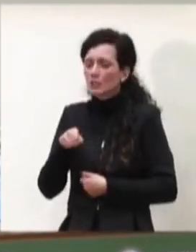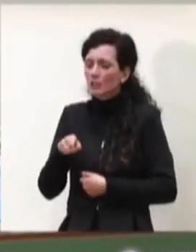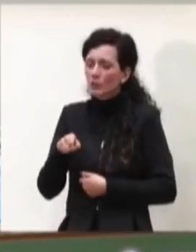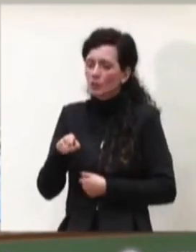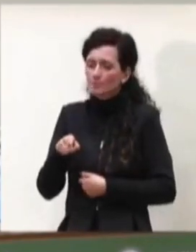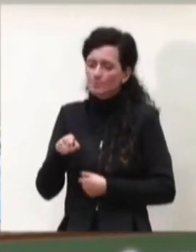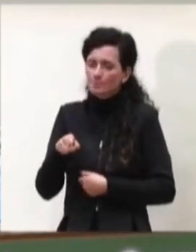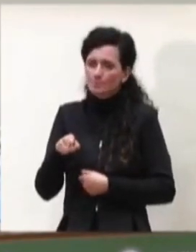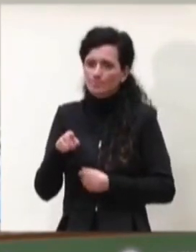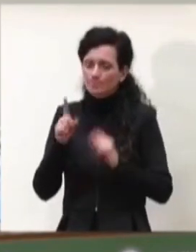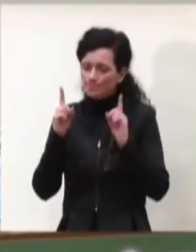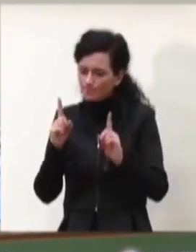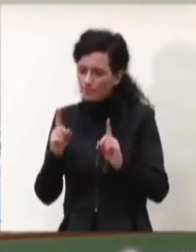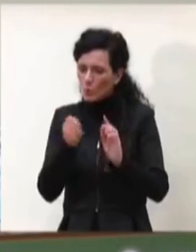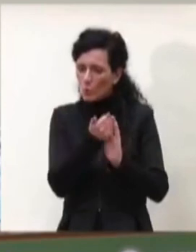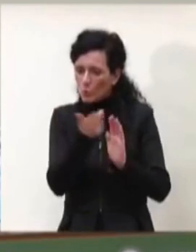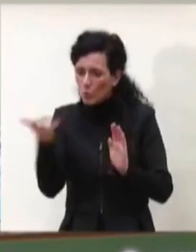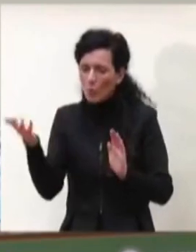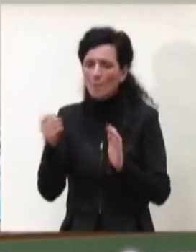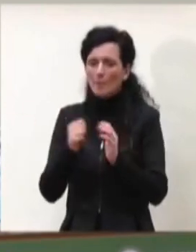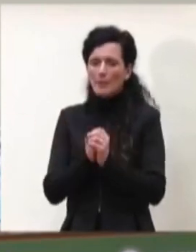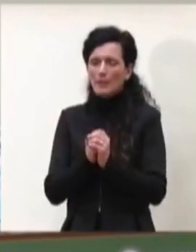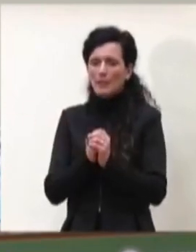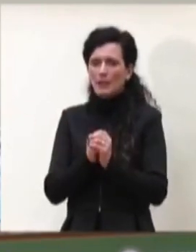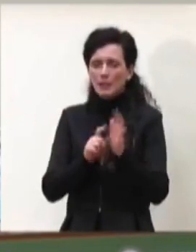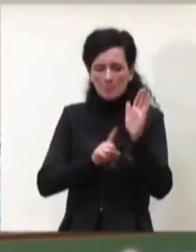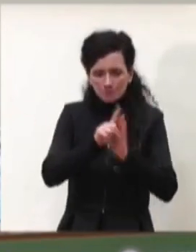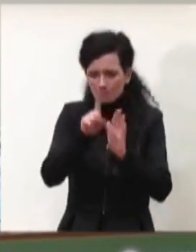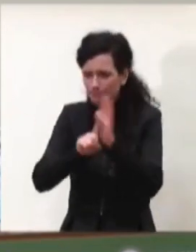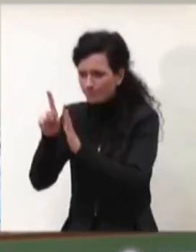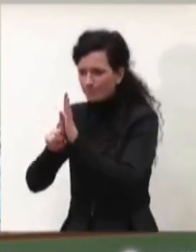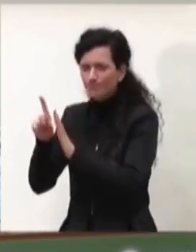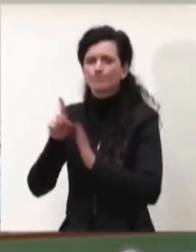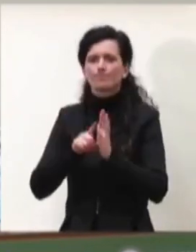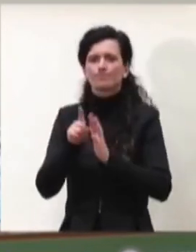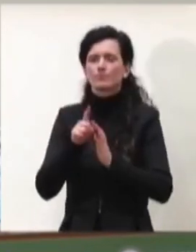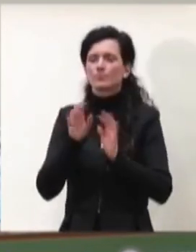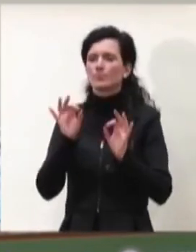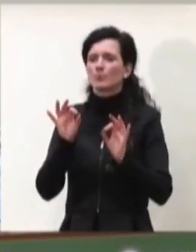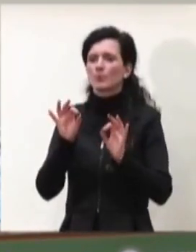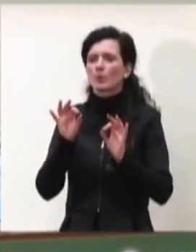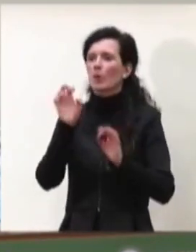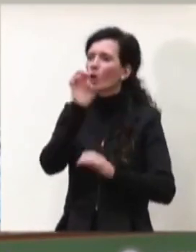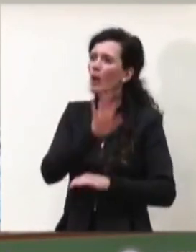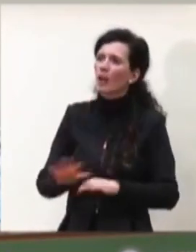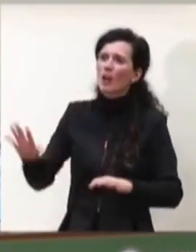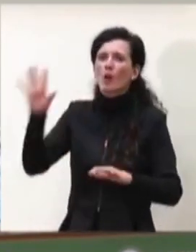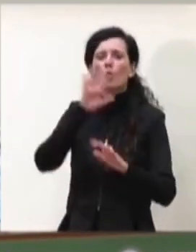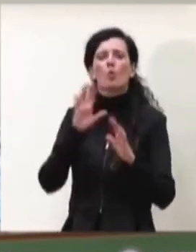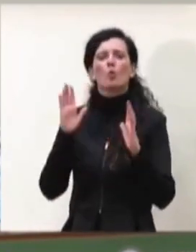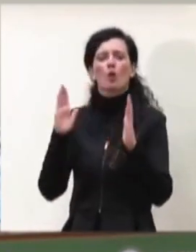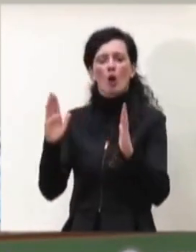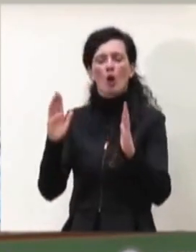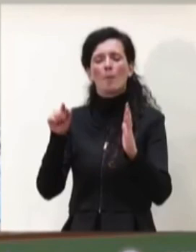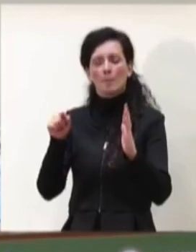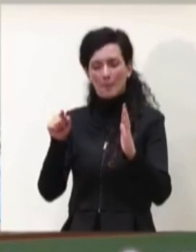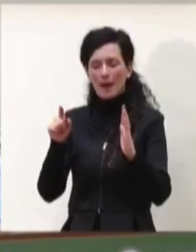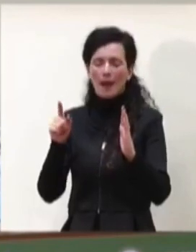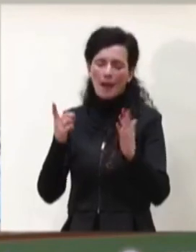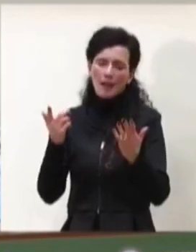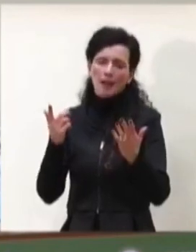sono i numeri e le performance nel continente credo che debba essere